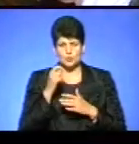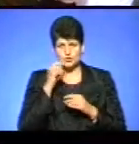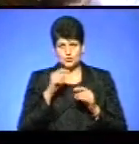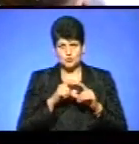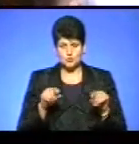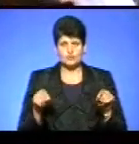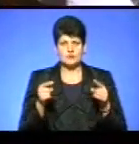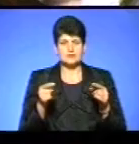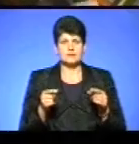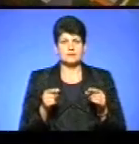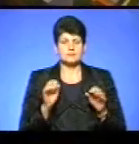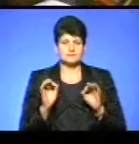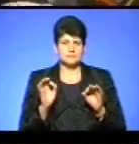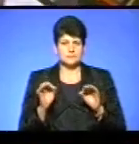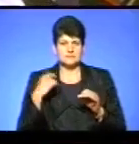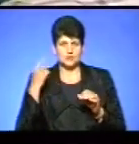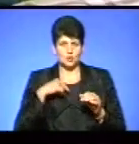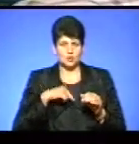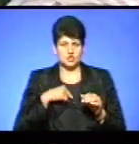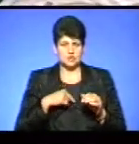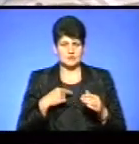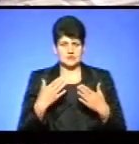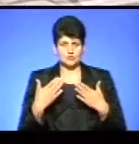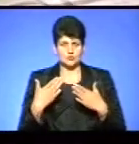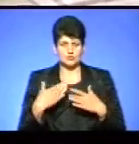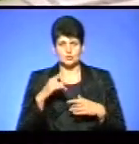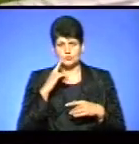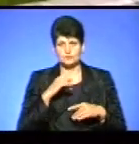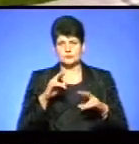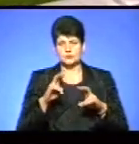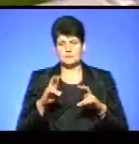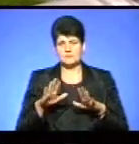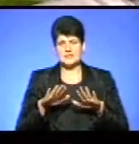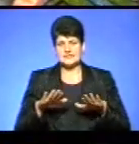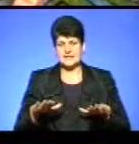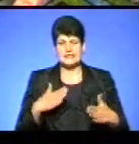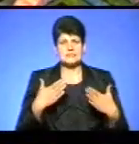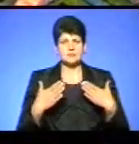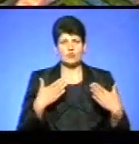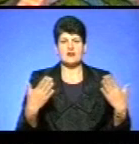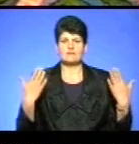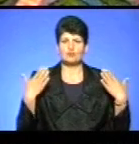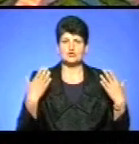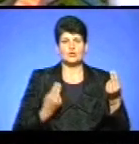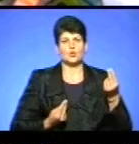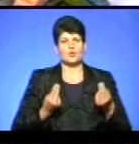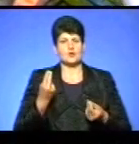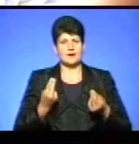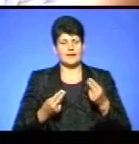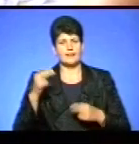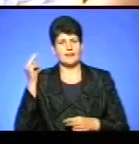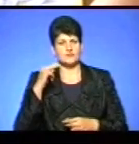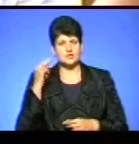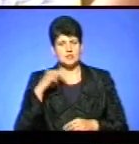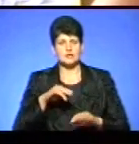створюють сприятливе психологічне середовище, зручно облаштовуючи місця для спілкування, відпочинку, для гри та навчання,